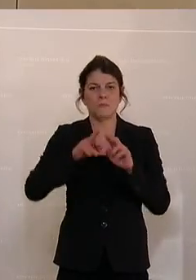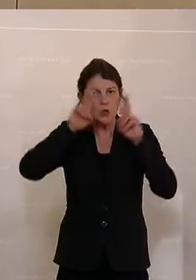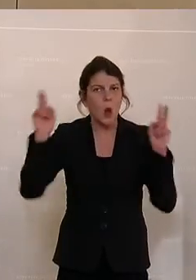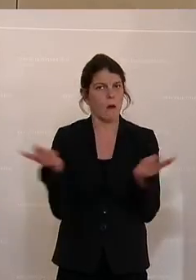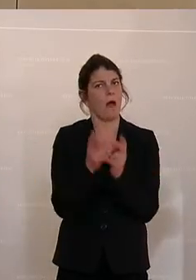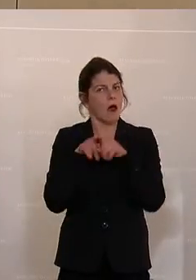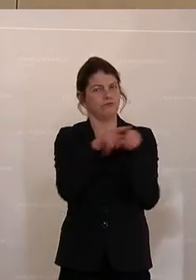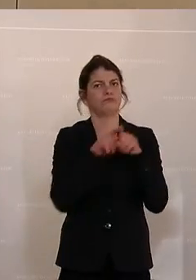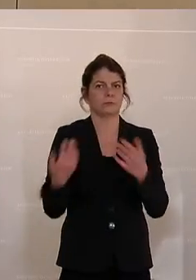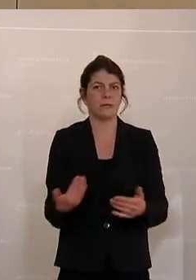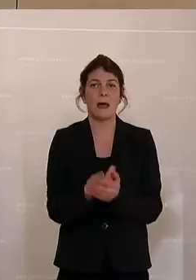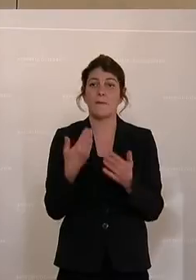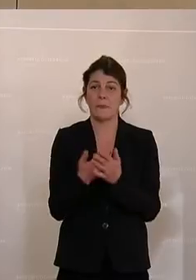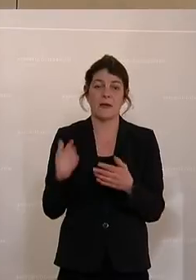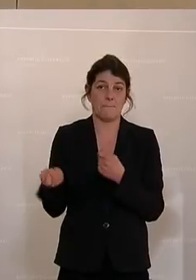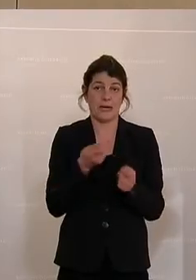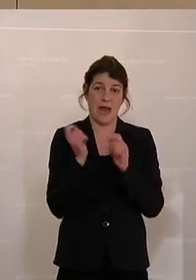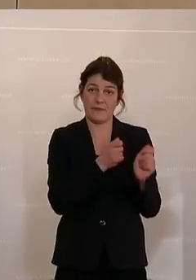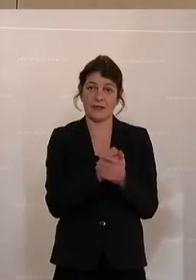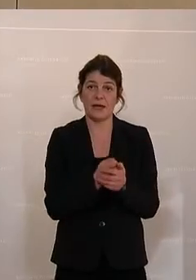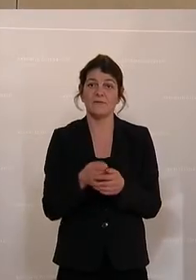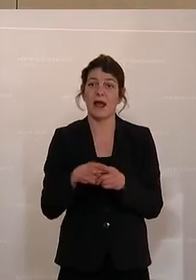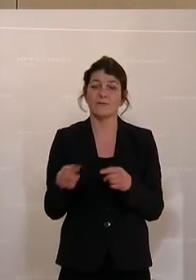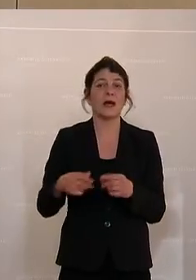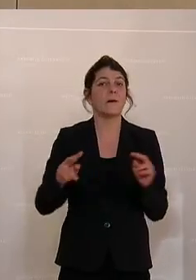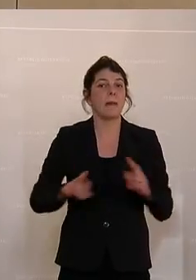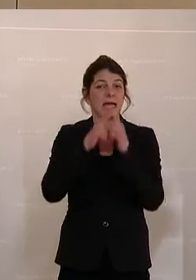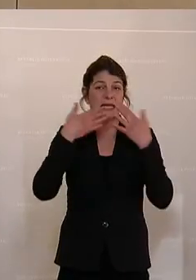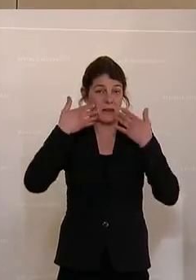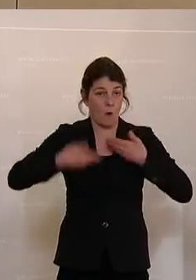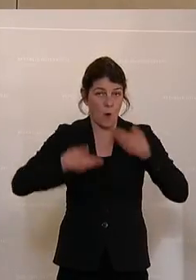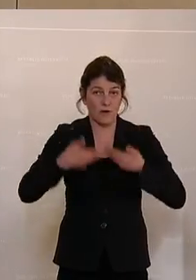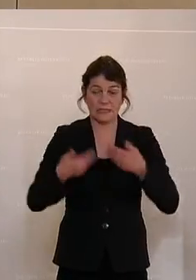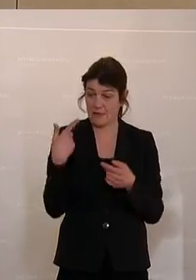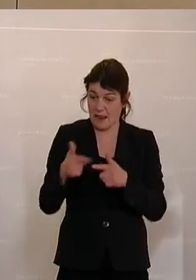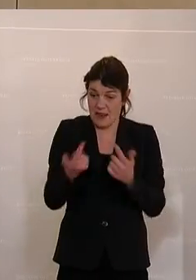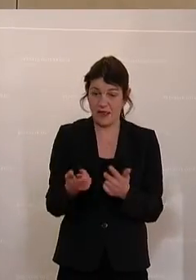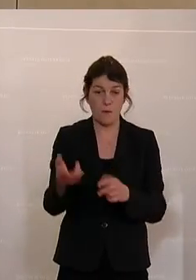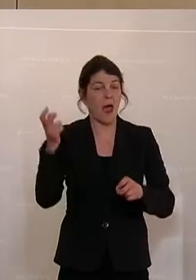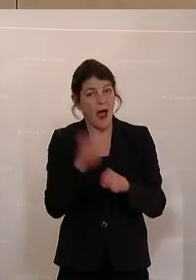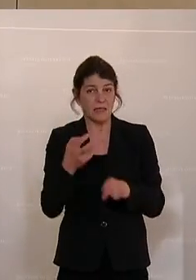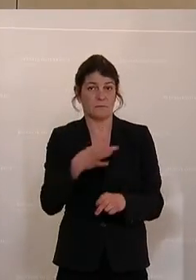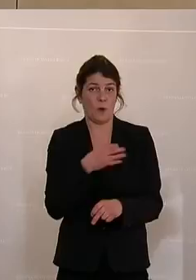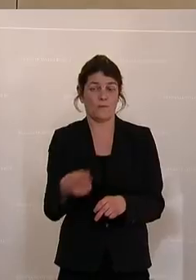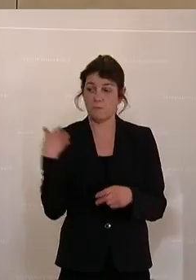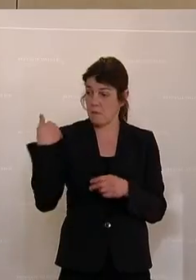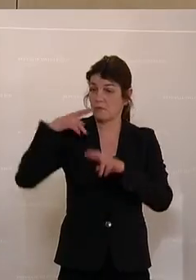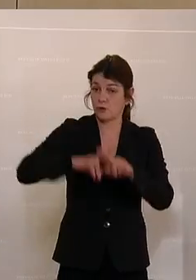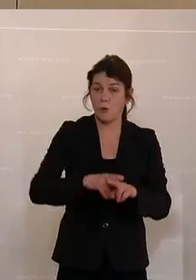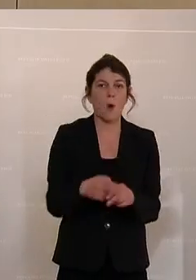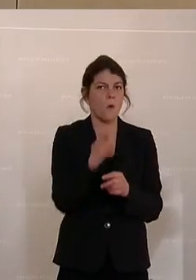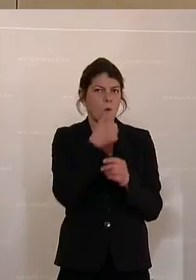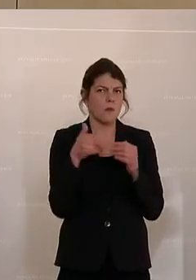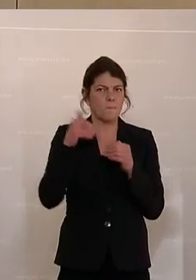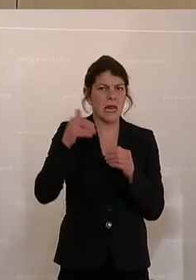deshalb bringe ich auch einen Antrag ein. Denn auf der Pariser Klimakonferenz haben wir den Ländern, die es am allerhärtesten trifft, versprochen, 100